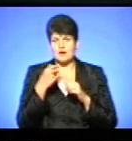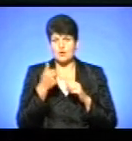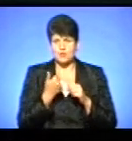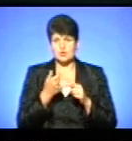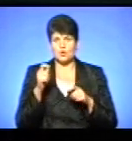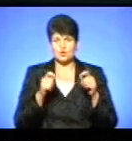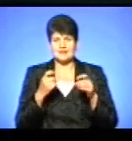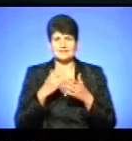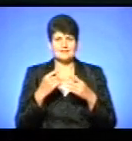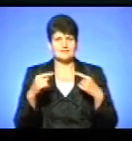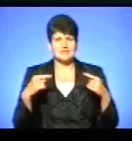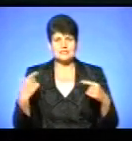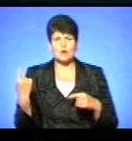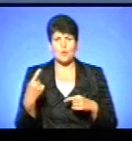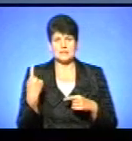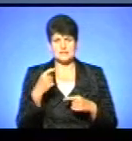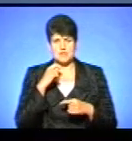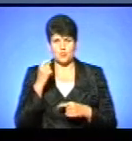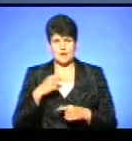відбуваються у різних областях України.